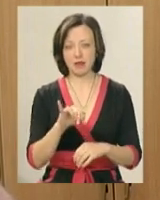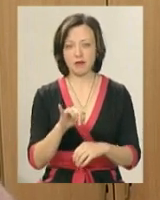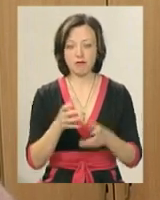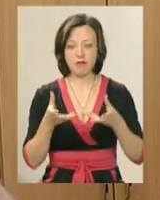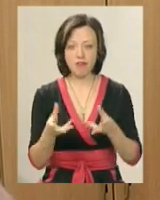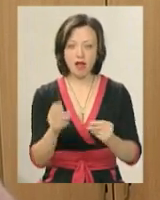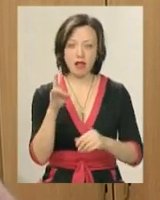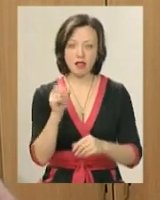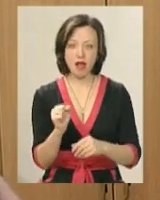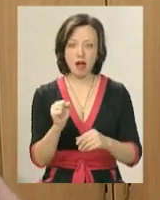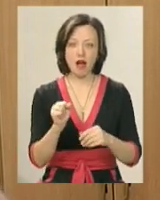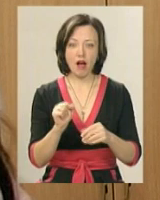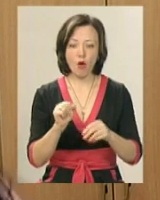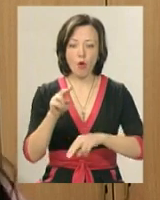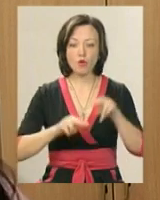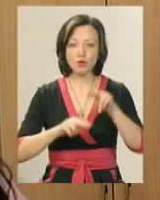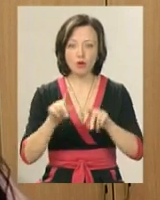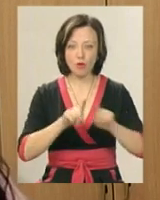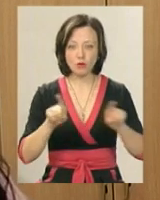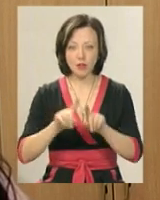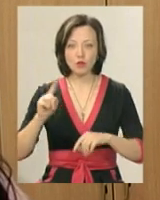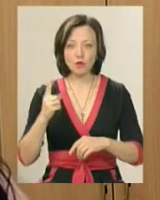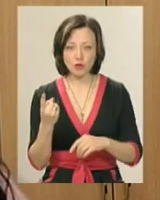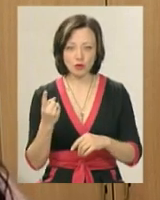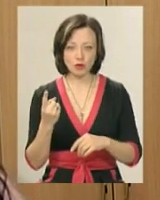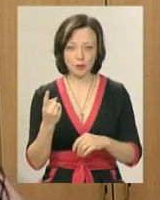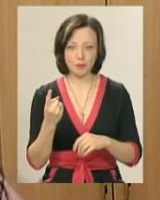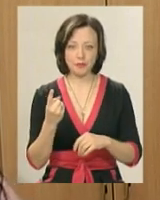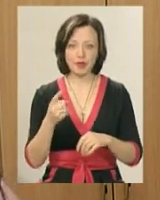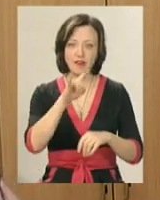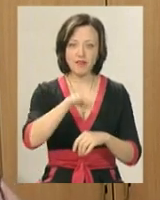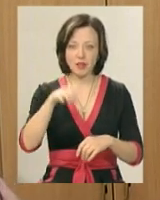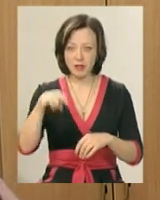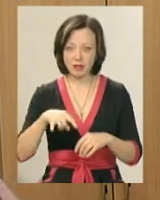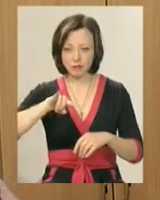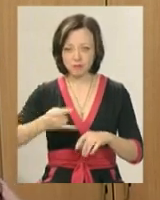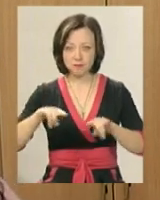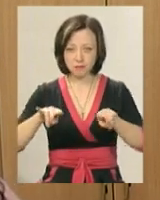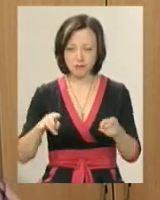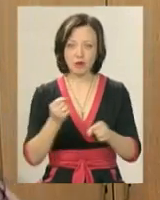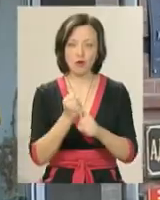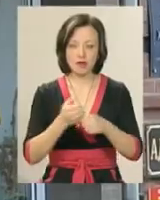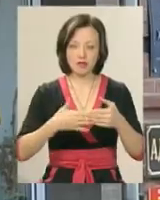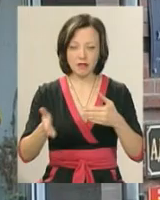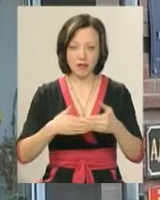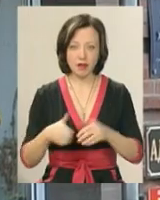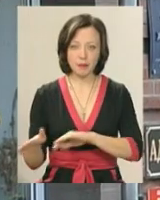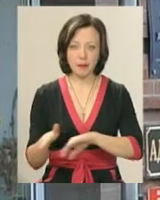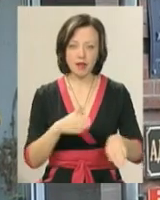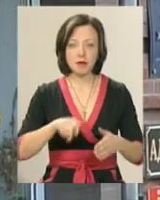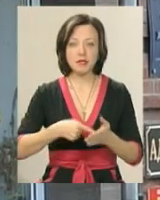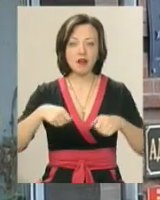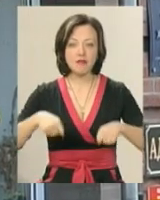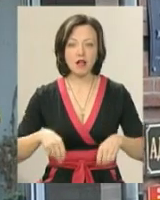впливає і на його конструктивні особливості, тому що вікна робляться, робляться двері. Міські чиновники